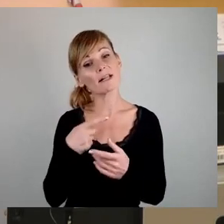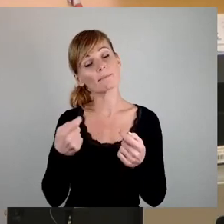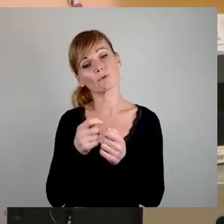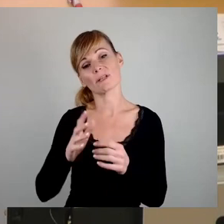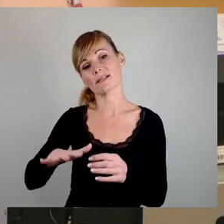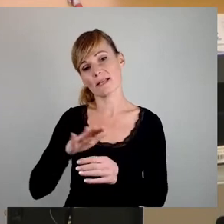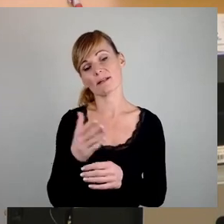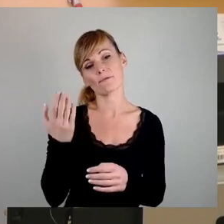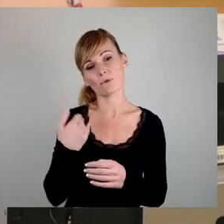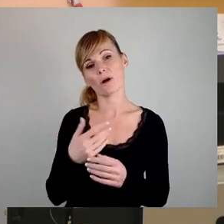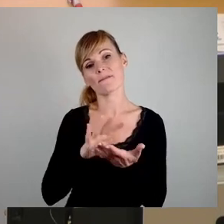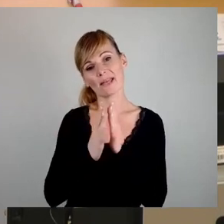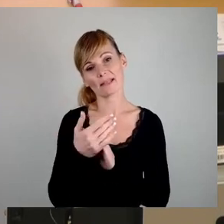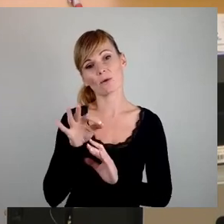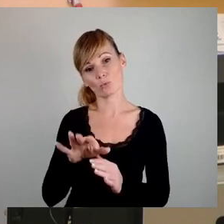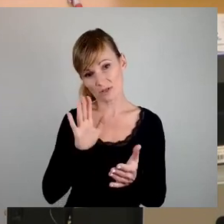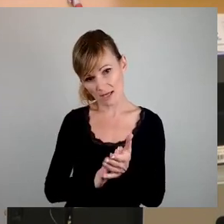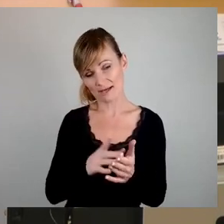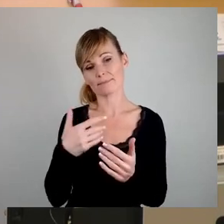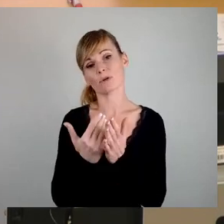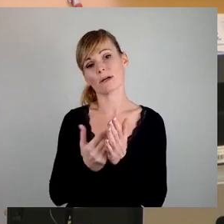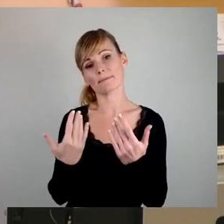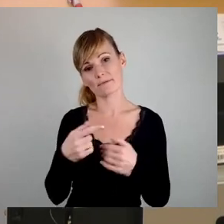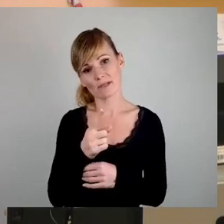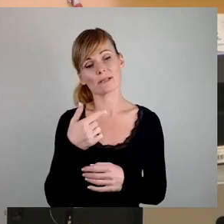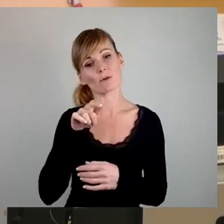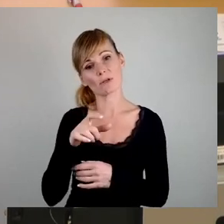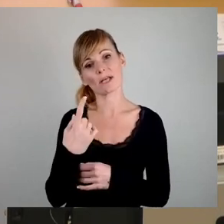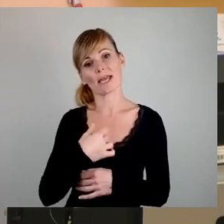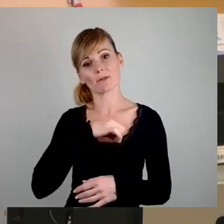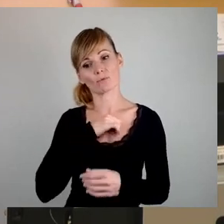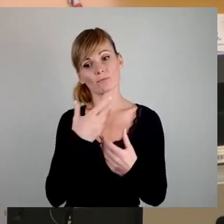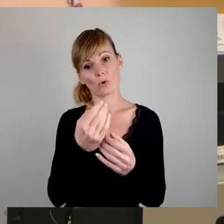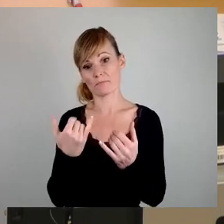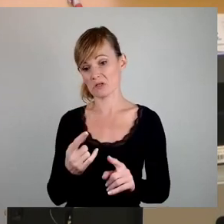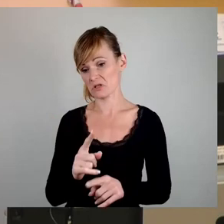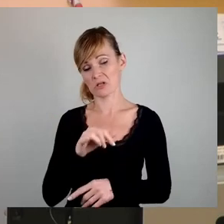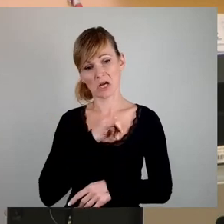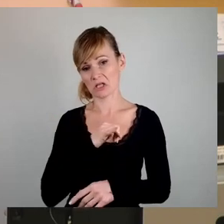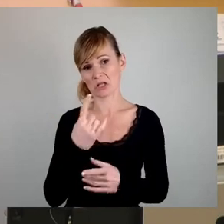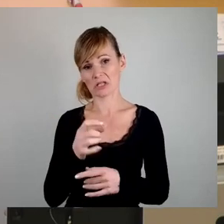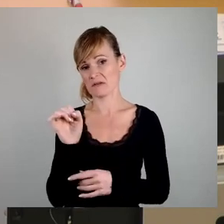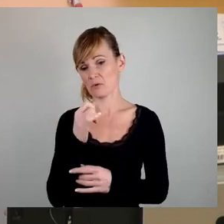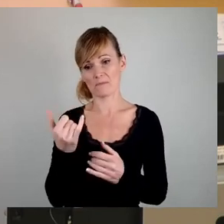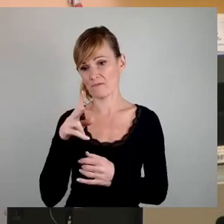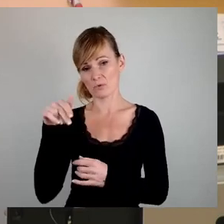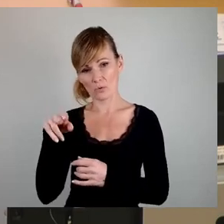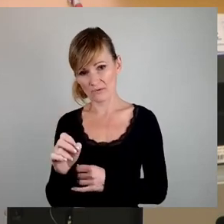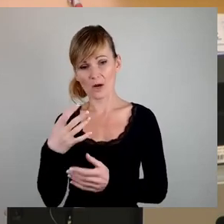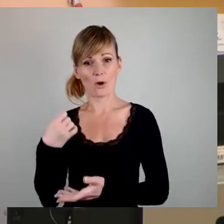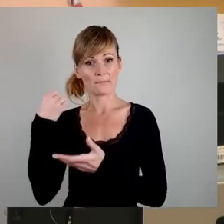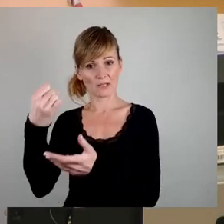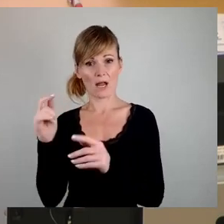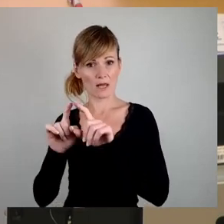Wende gut funktioniert. Da hat es Programme gegeben, Leute in Eigentum zu bringen. Jetzt hier kein Interesse mehr. Natürlich, man will der Vonovian im Kapitalkonzern das